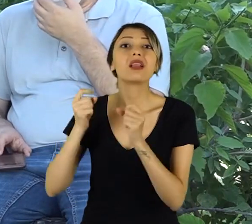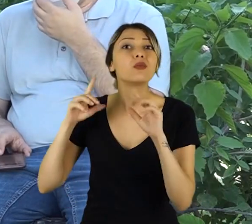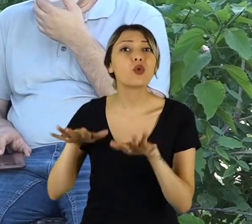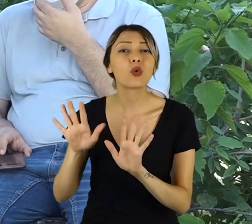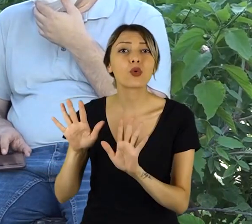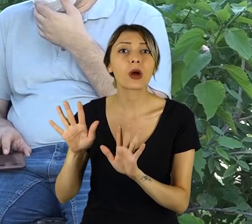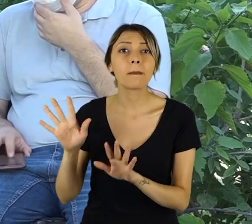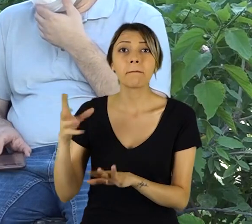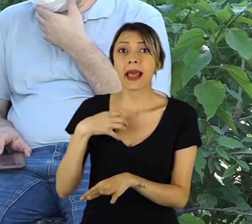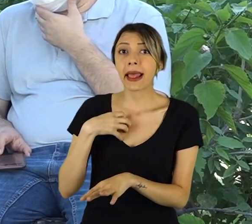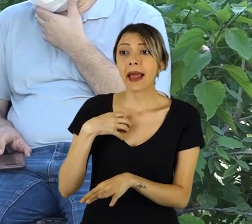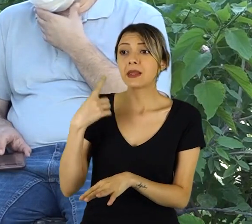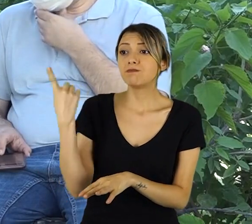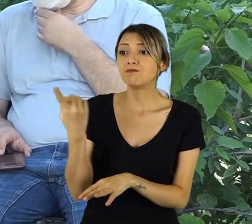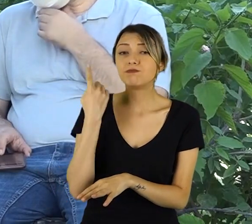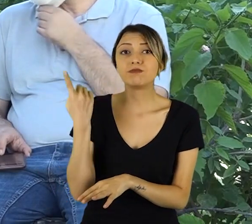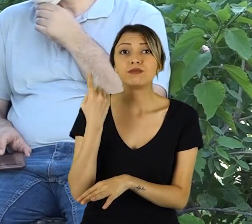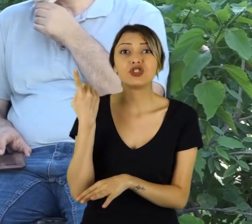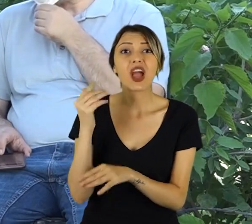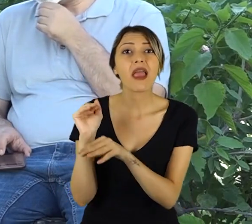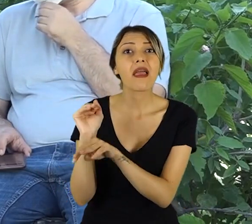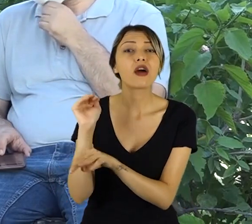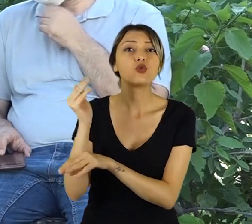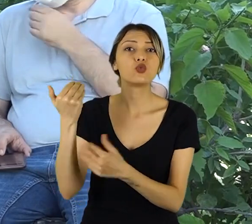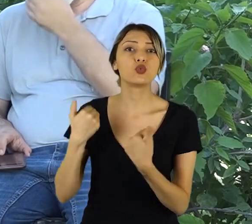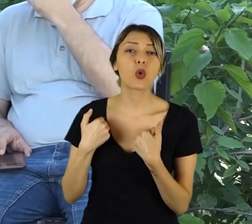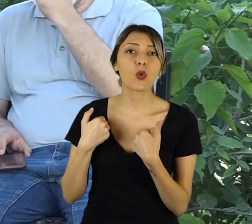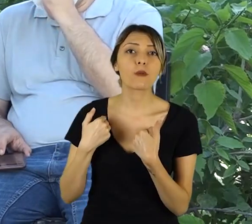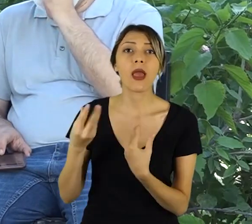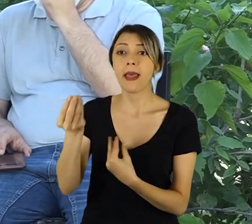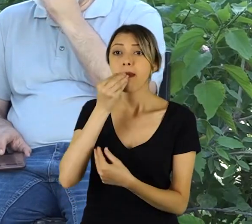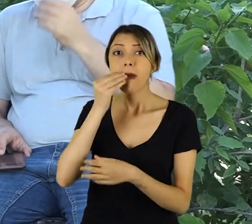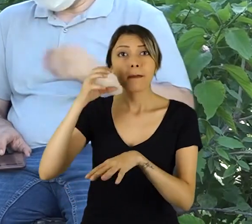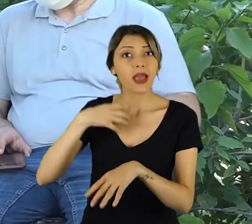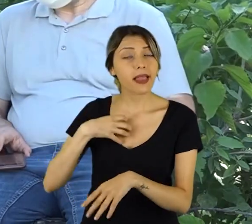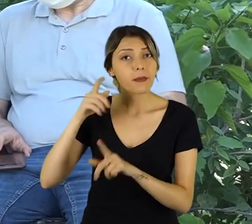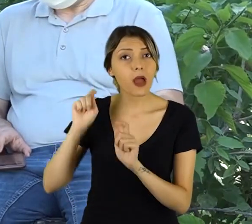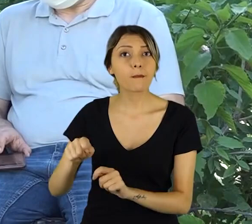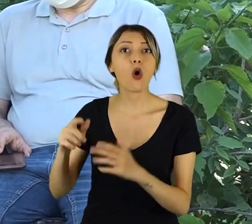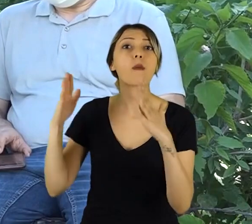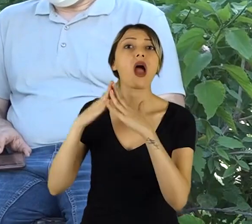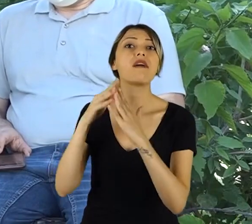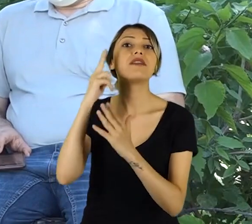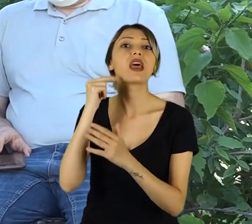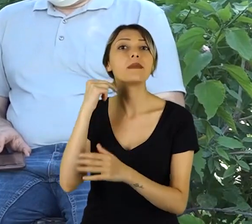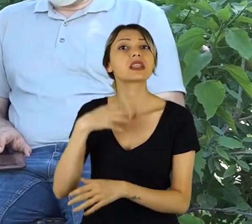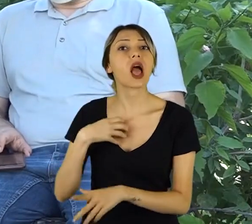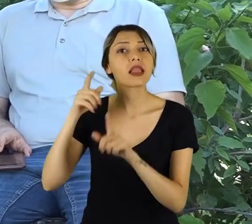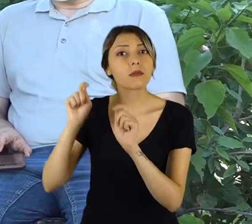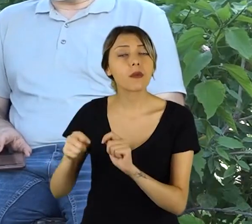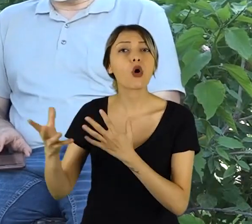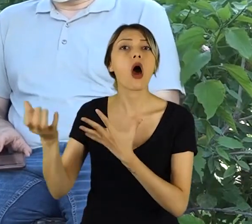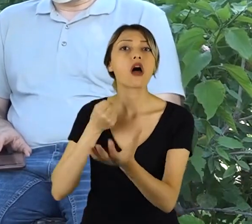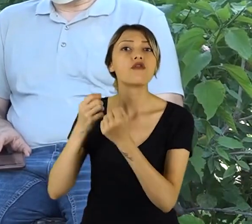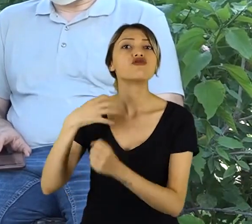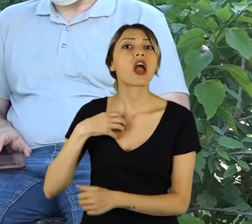Ben kendi başıma, her şeyi kendi başıma yaşarım. Yapıyorum. Yemeğimi, evimin temizliğini, marketimi, her